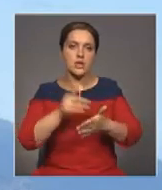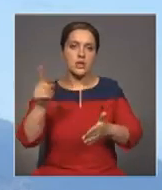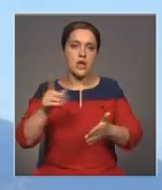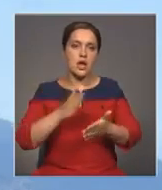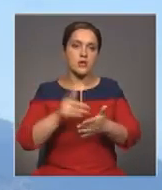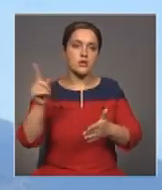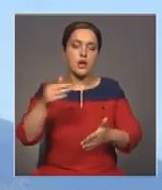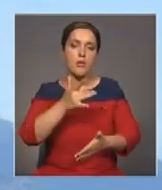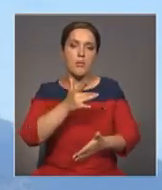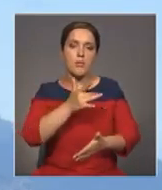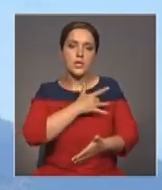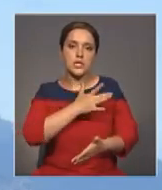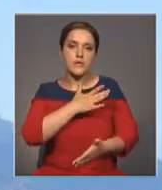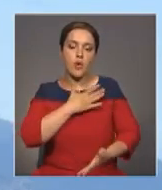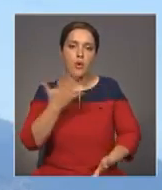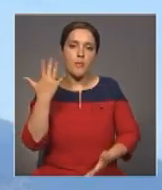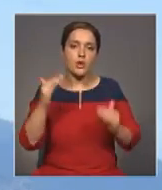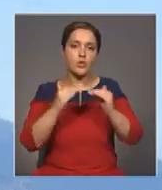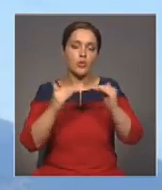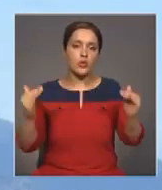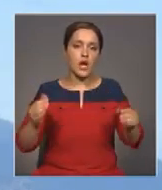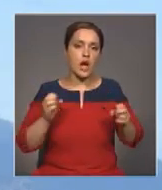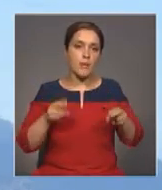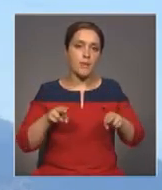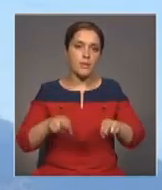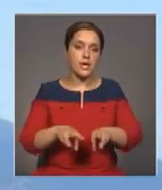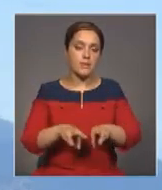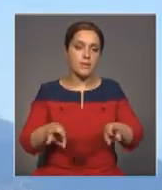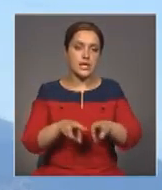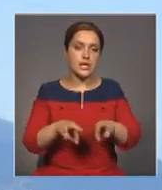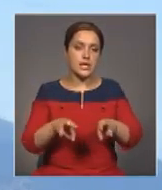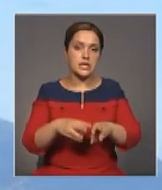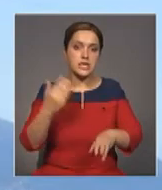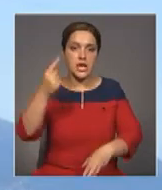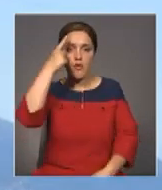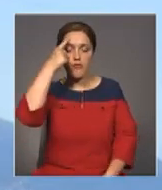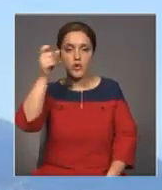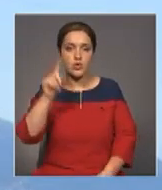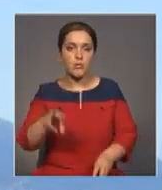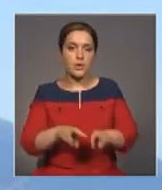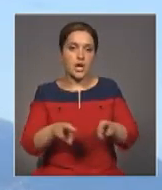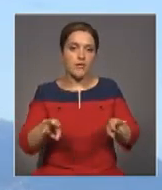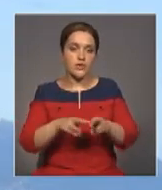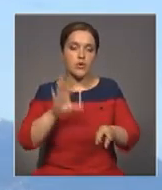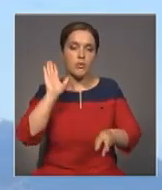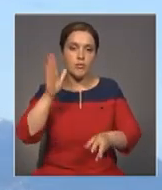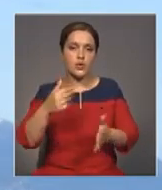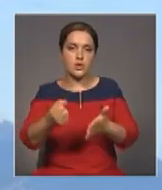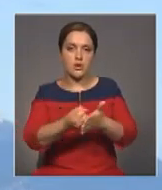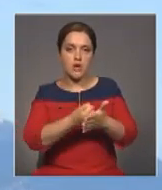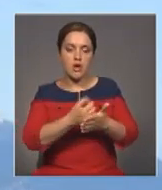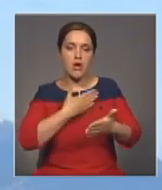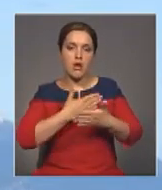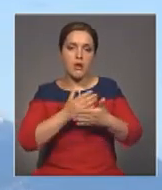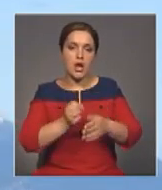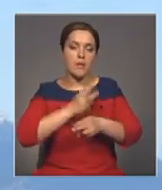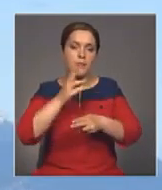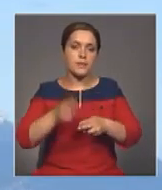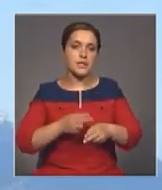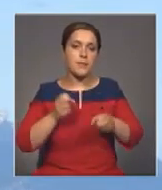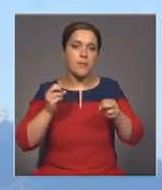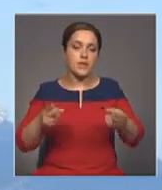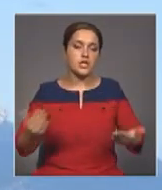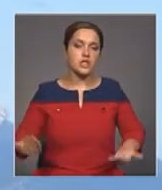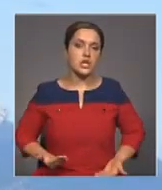присвоен максимальный пятый уровень опасности. Премьер-министр Синзо Абе заявил, что правительство приложит все усилия для обеспечения